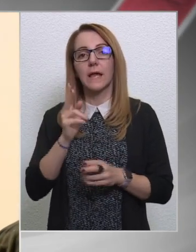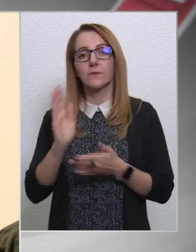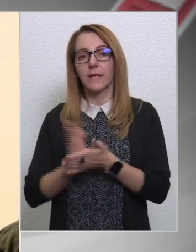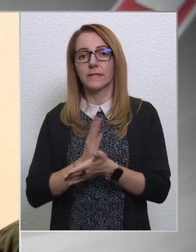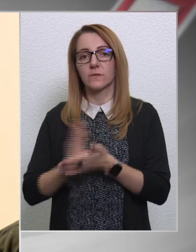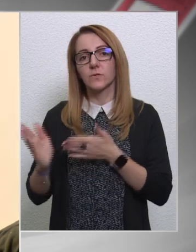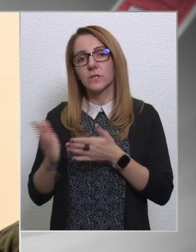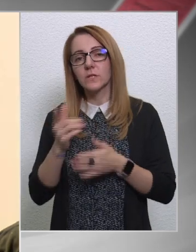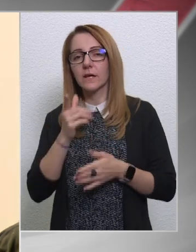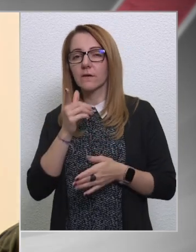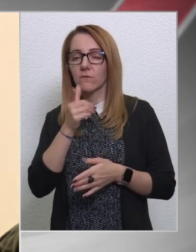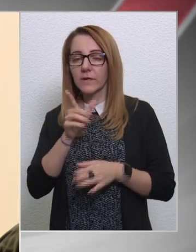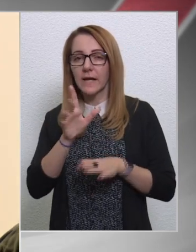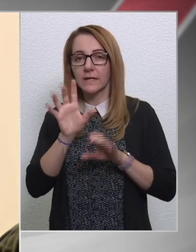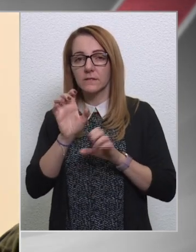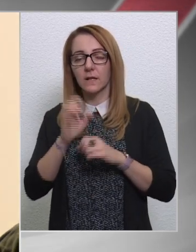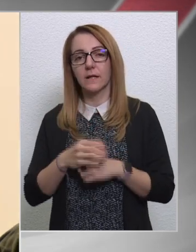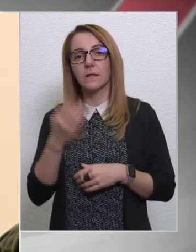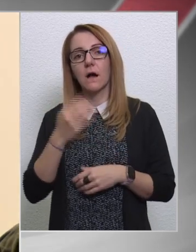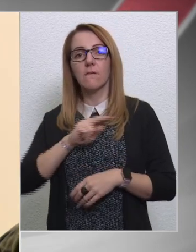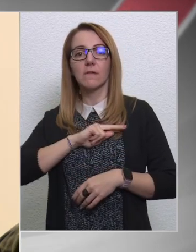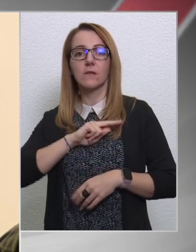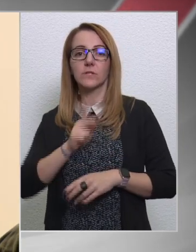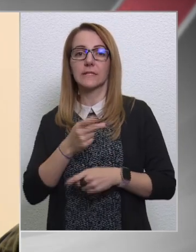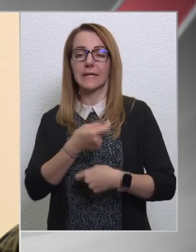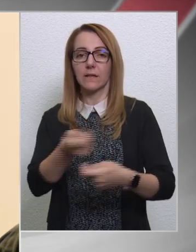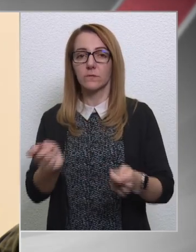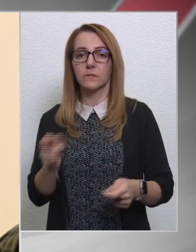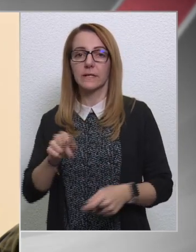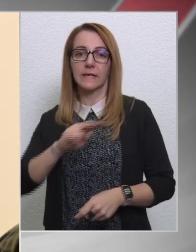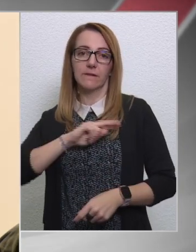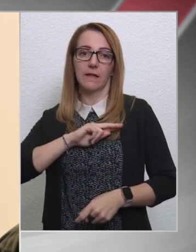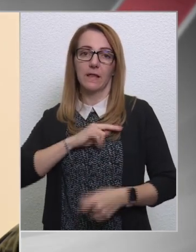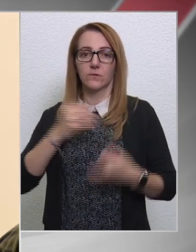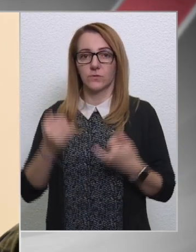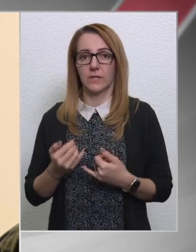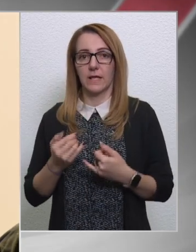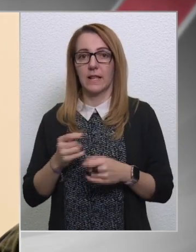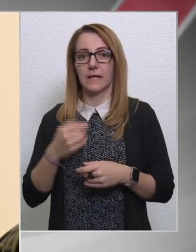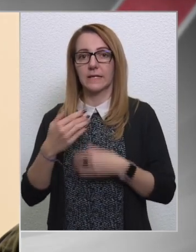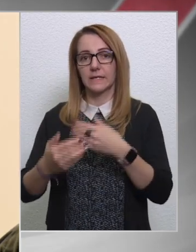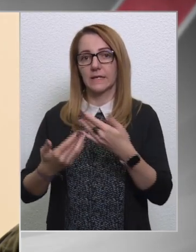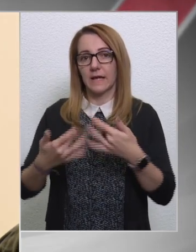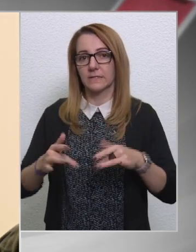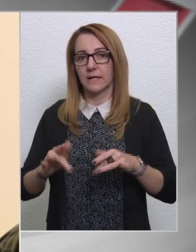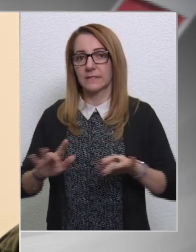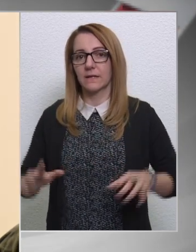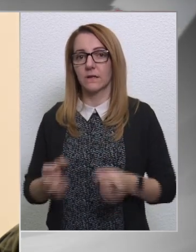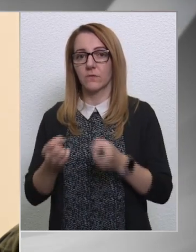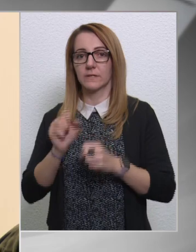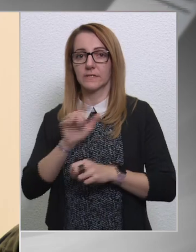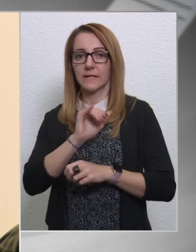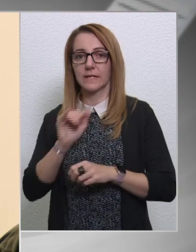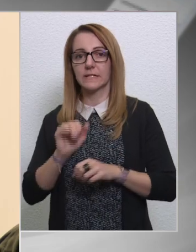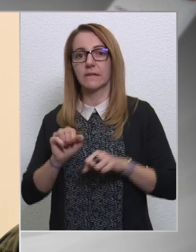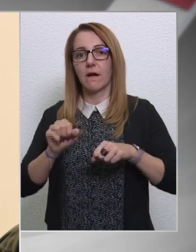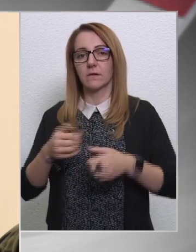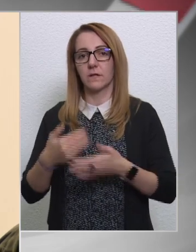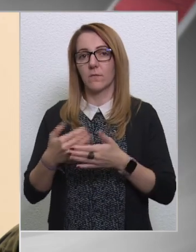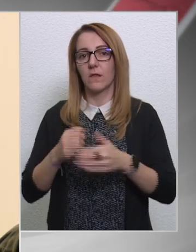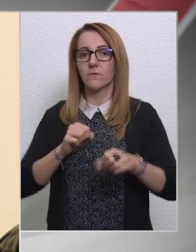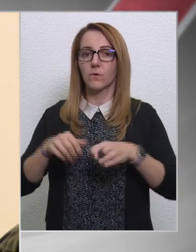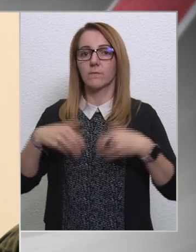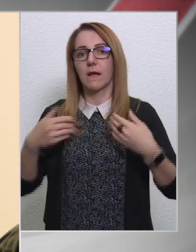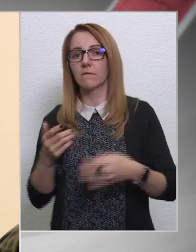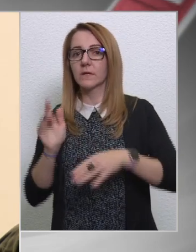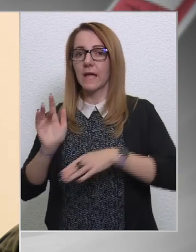leegszerűsítésnek fogják találni, de hogyha felelősséget kéne osztani abban, hogy ki felelős a jelenlegi helyzet kialakulásáért, tehát a 12 éve hatalmal névő kormány,